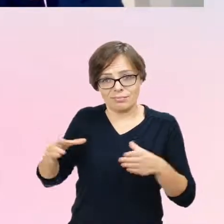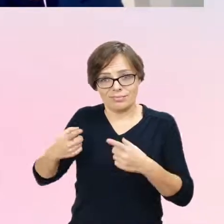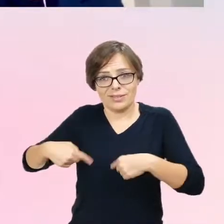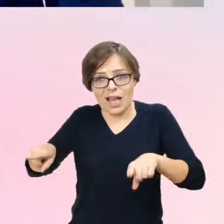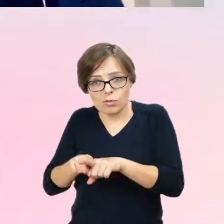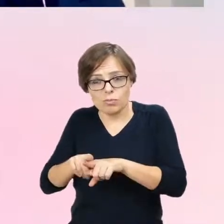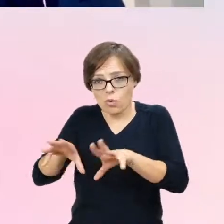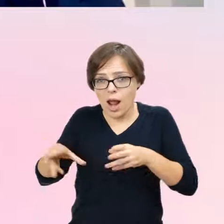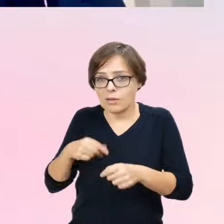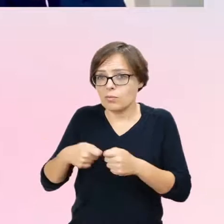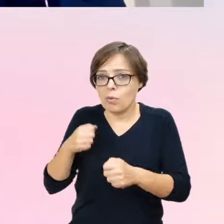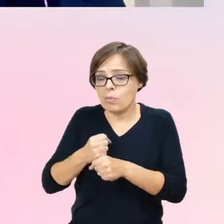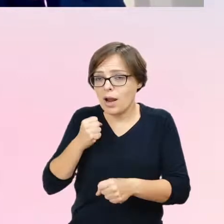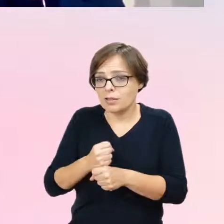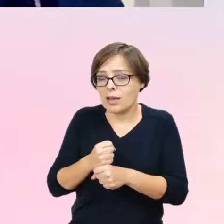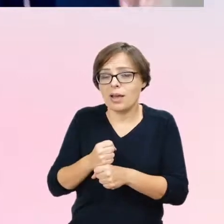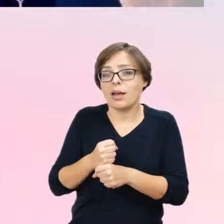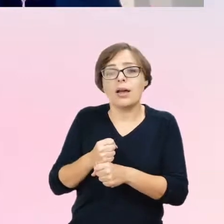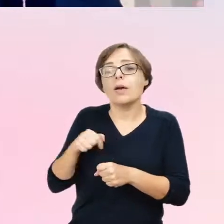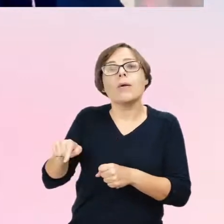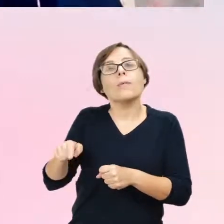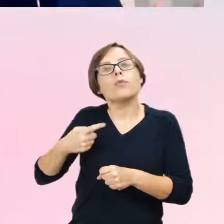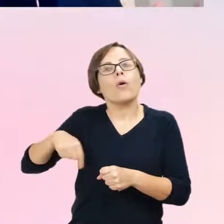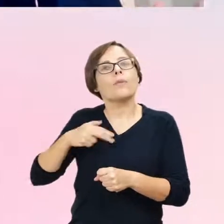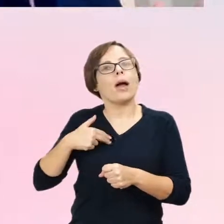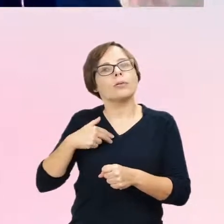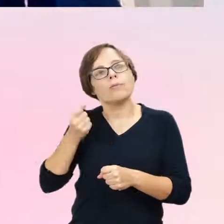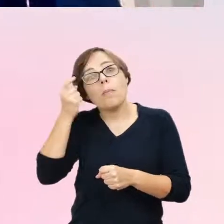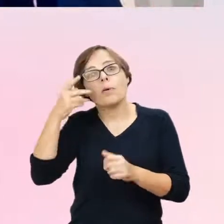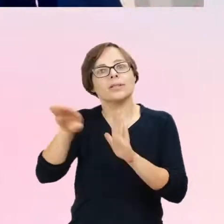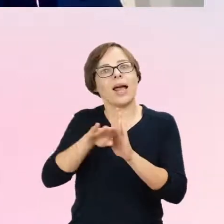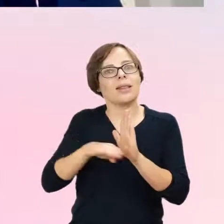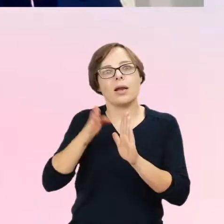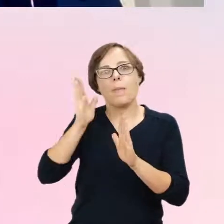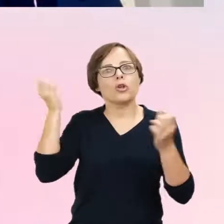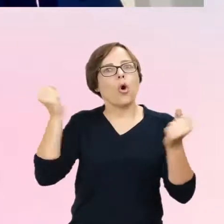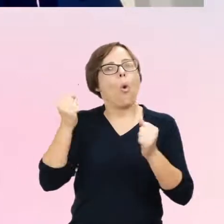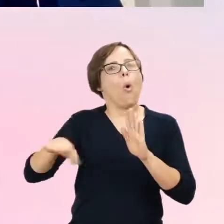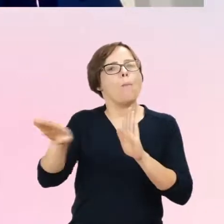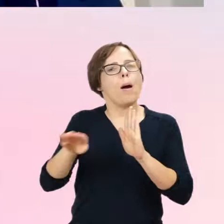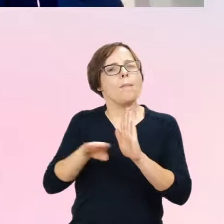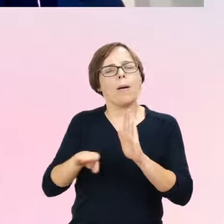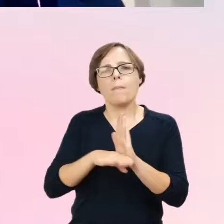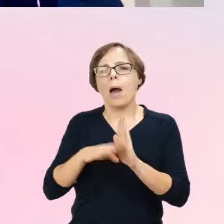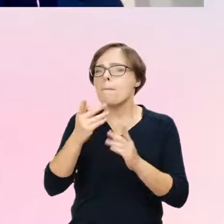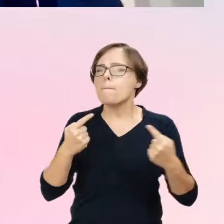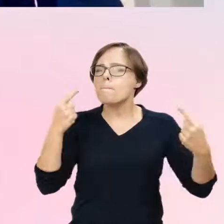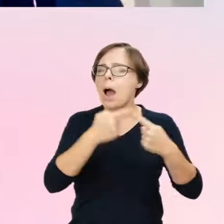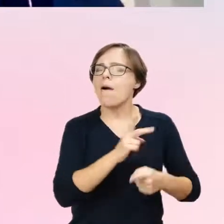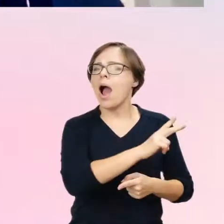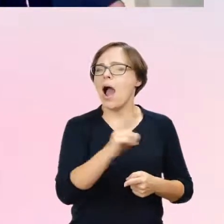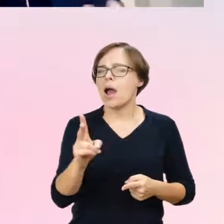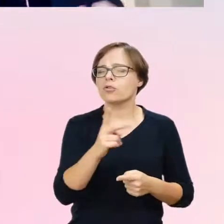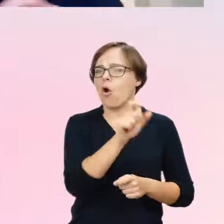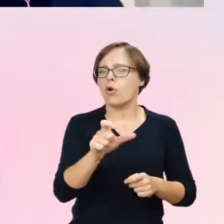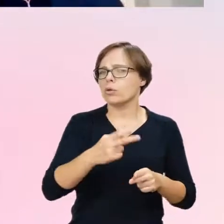oczekiwać, że te standardy będą bardzo kategoryczne i że one będą pasować do każdego pacjenta. Tak jak mówię,